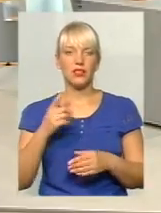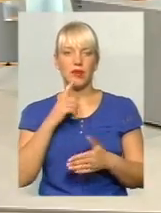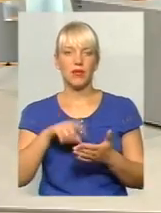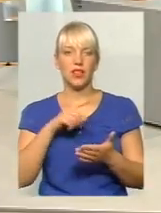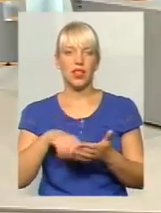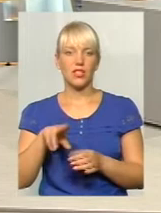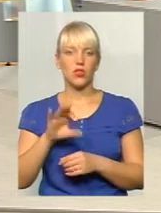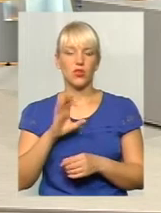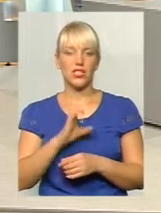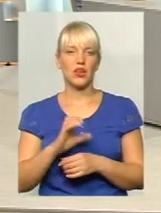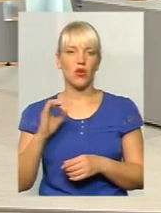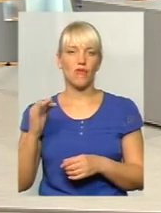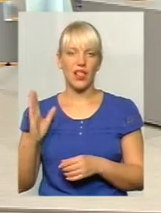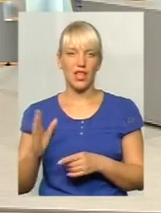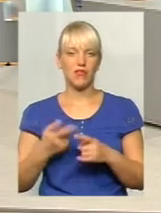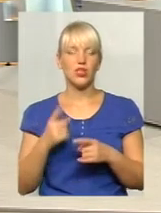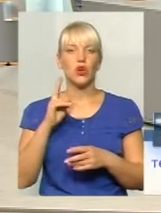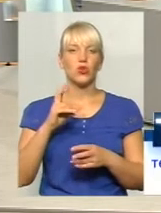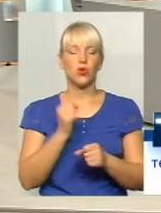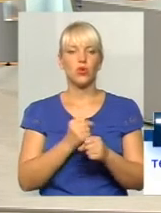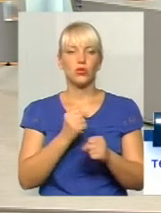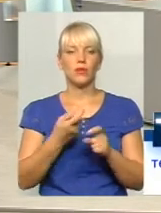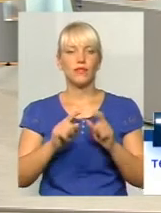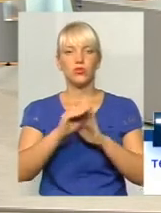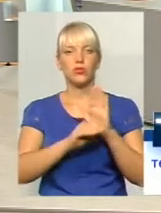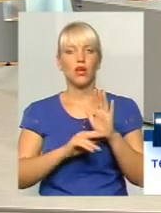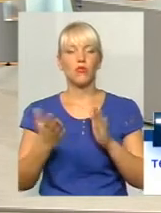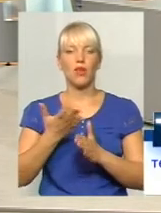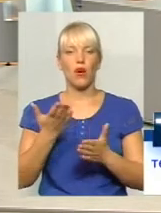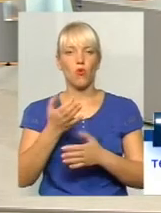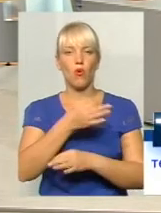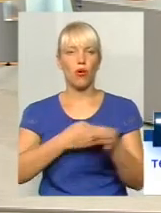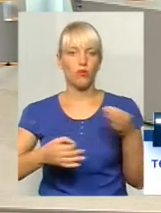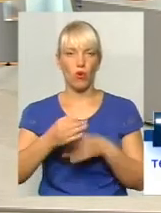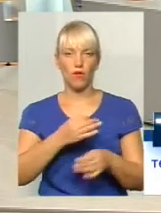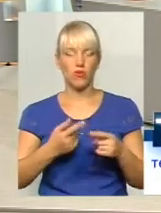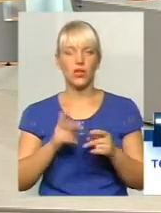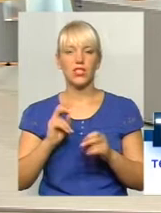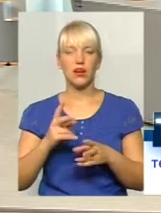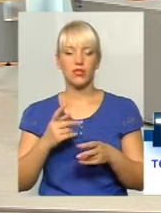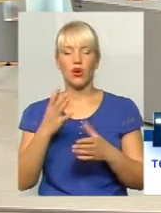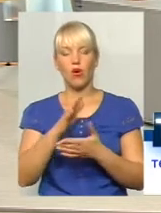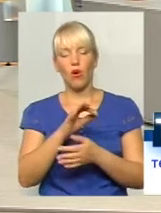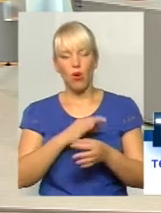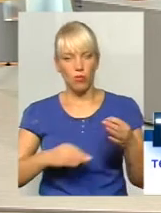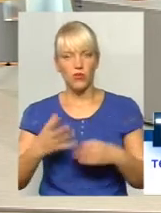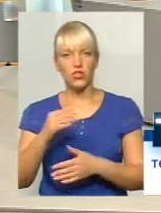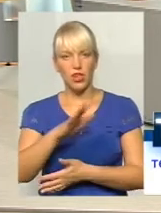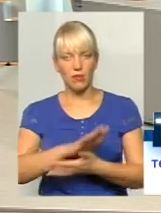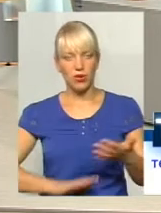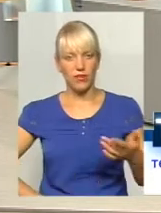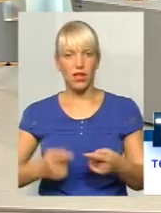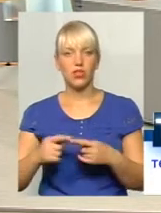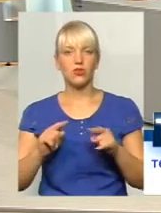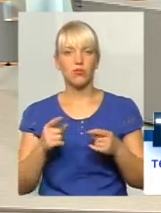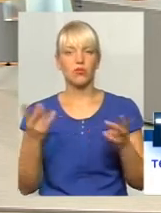Валерійовича. Хто розробляв оцю схему, яку обговорювали, я так розумію, що, так би мовити, обговорення ще триває, ось тому, що